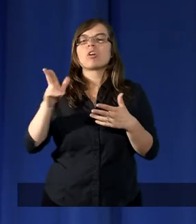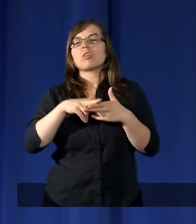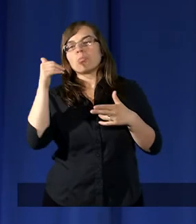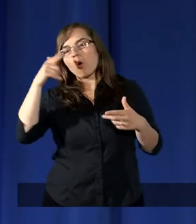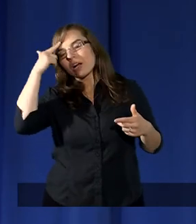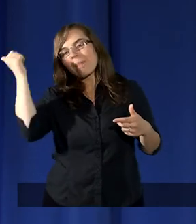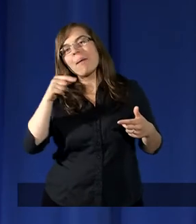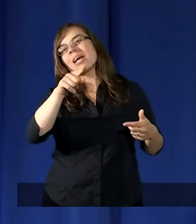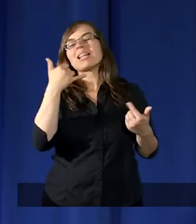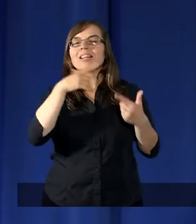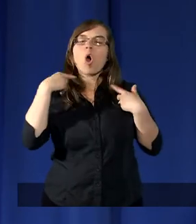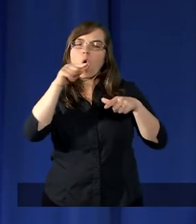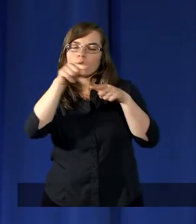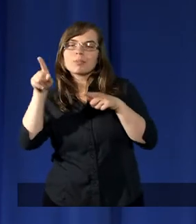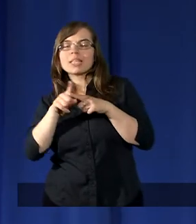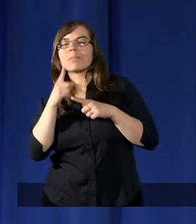pamięta,